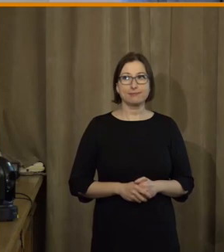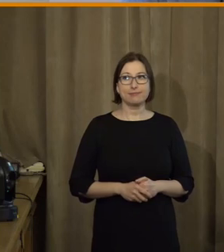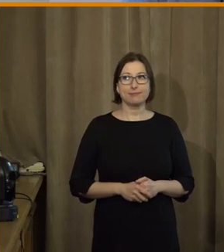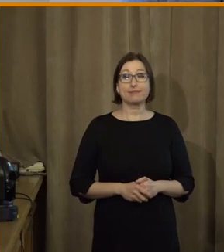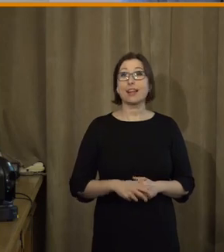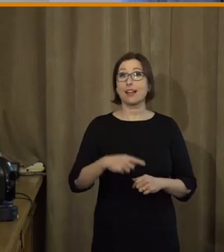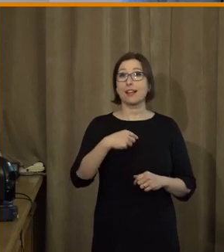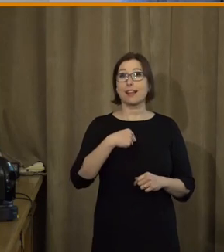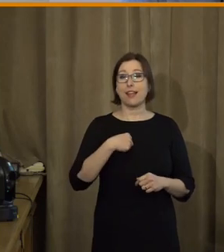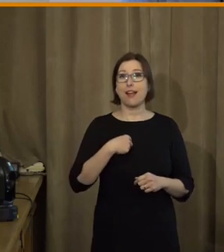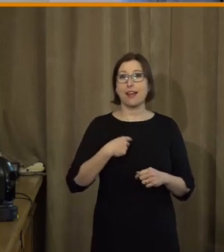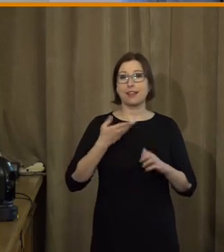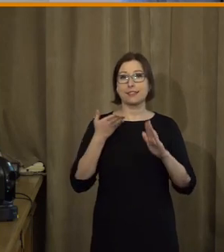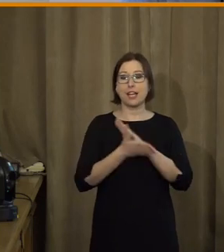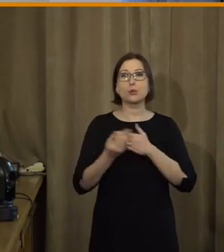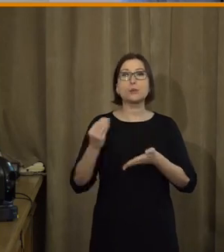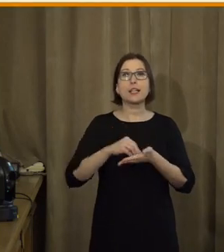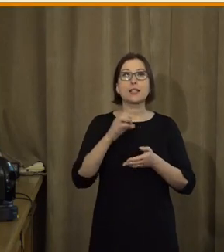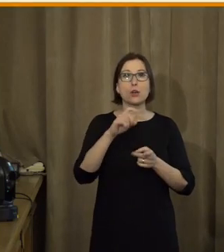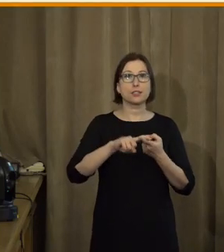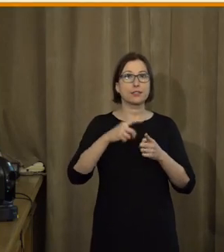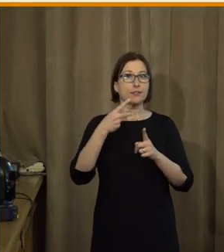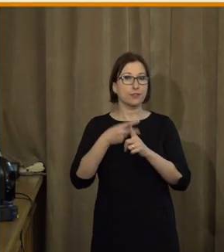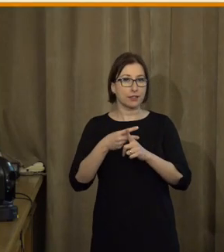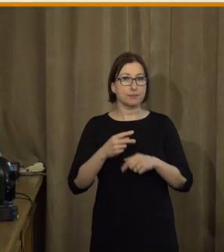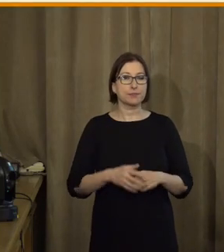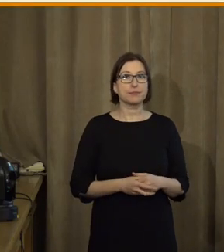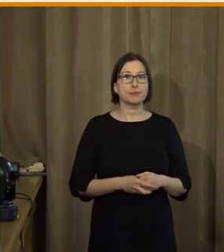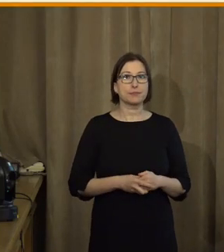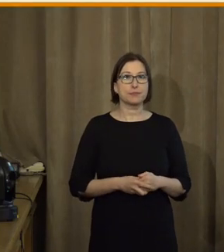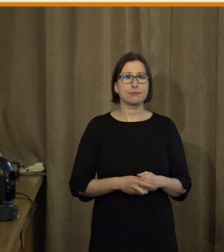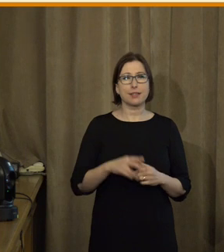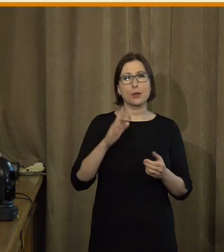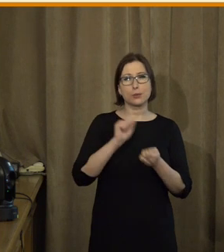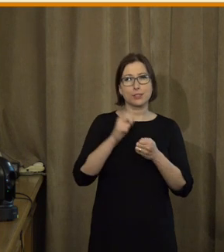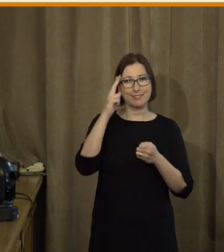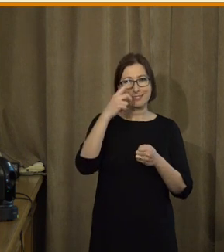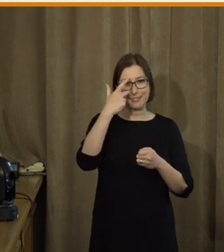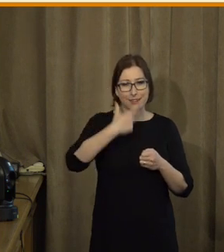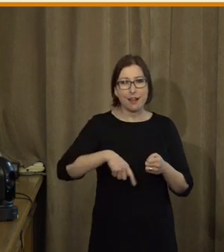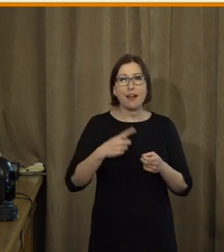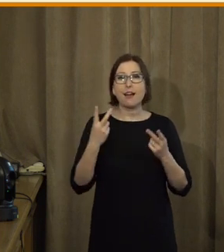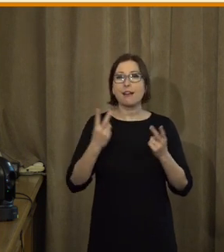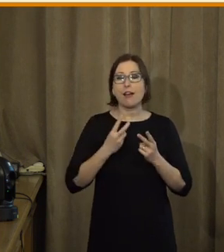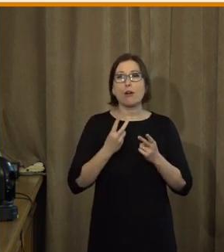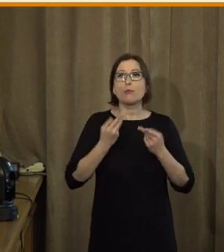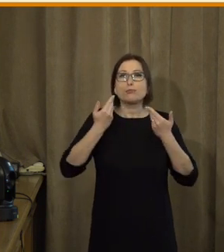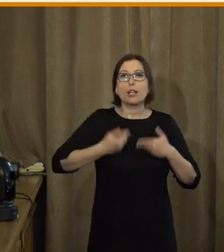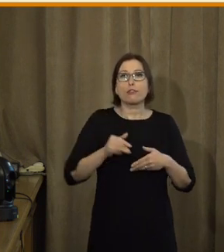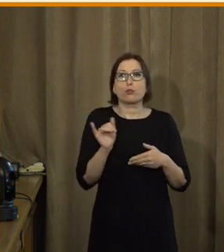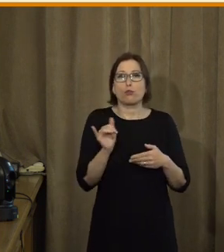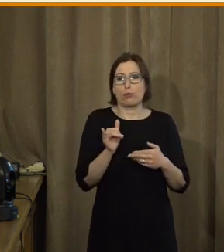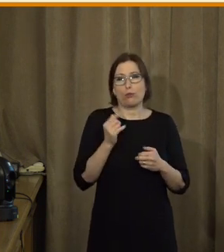Já tady reprezentuji naraci OSF. Předpokládám, že nás všichni znáte a nemusím tady dělat nějaké dlouhé představení.